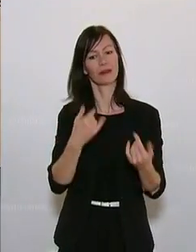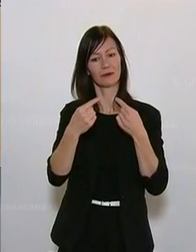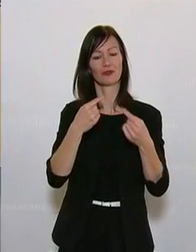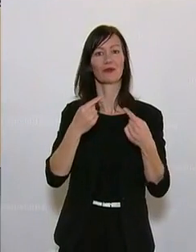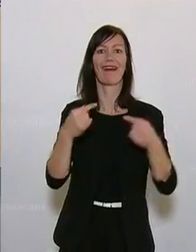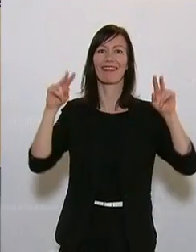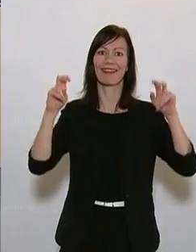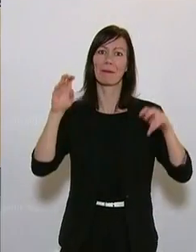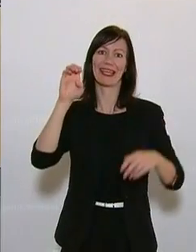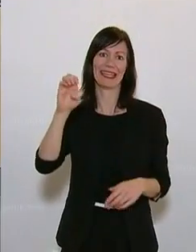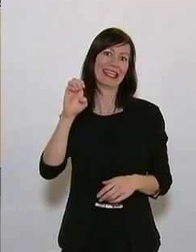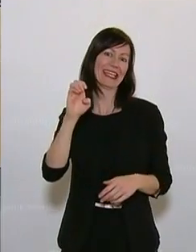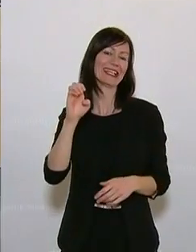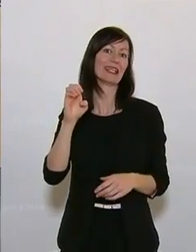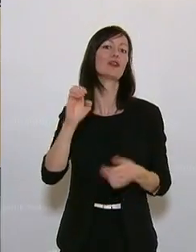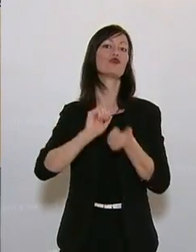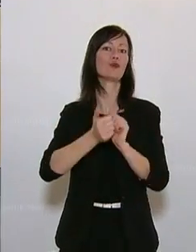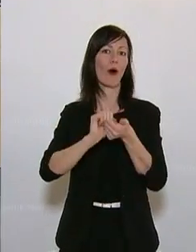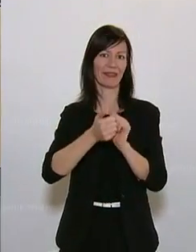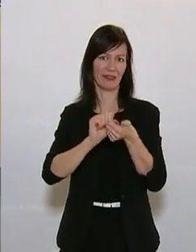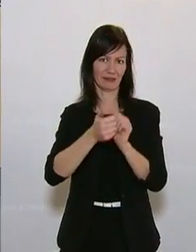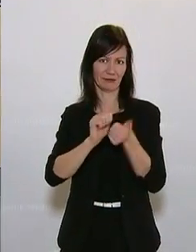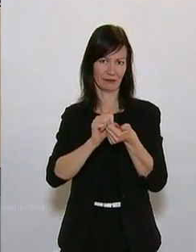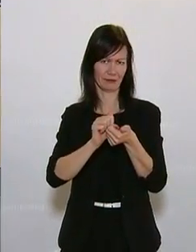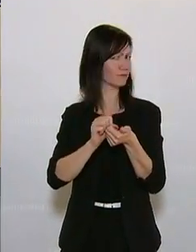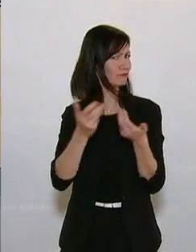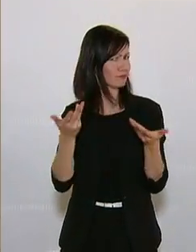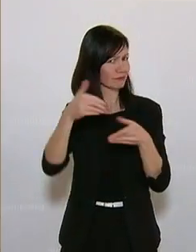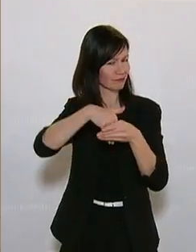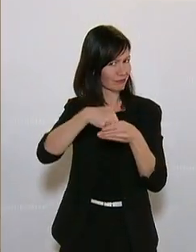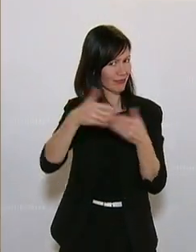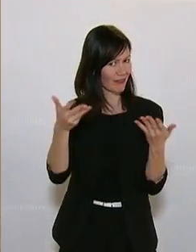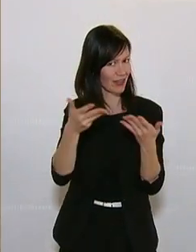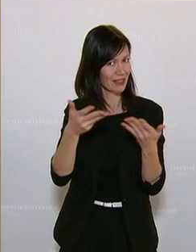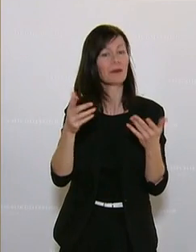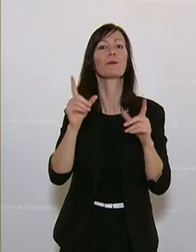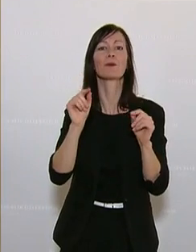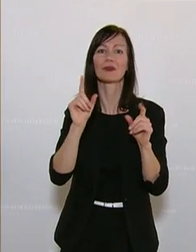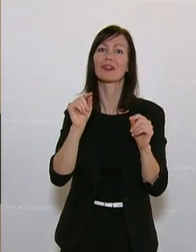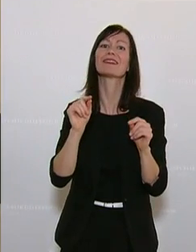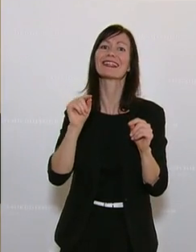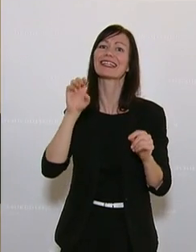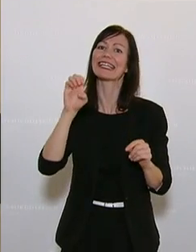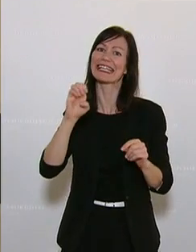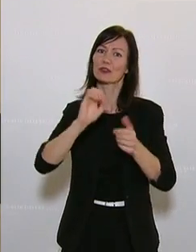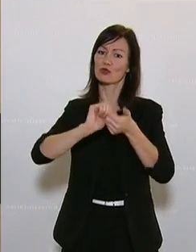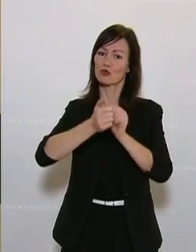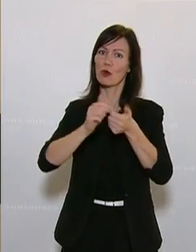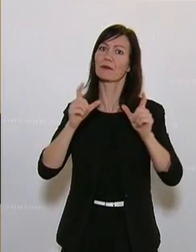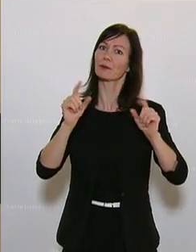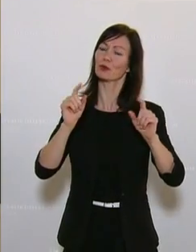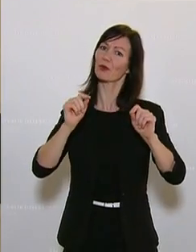Einem Thema, aktueller nicht sein könnte. Doch worum geht es? Einfach ausgedrückt handelt es sich beim E-Sport um eine moderne